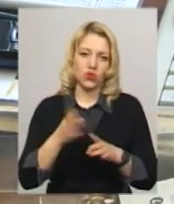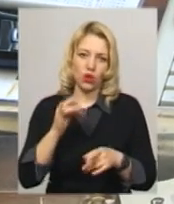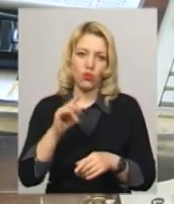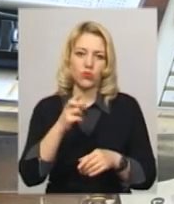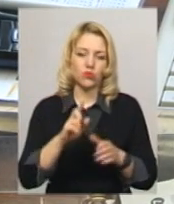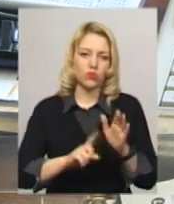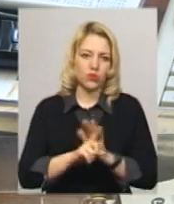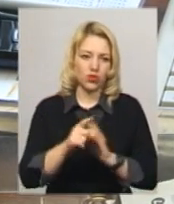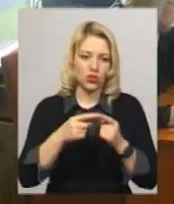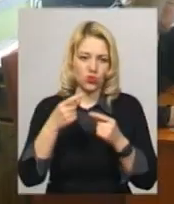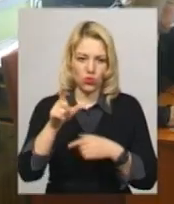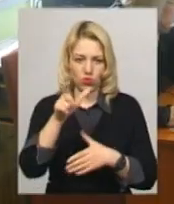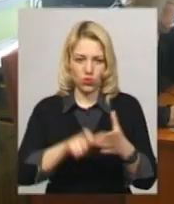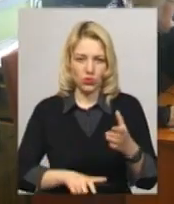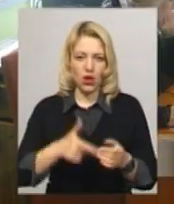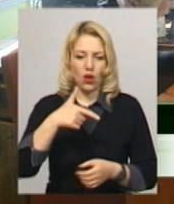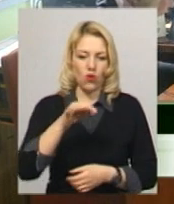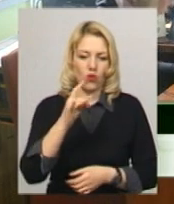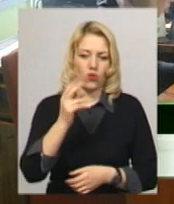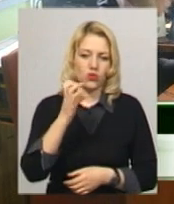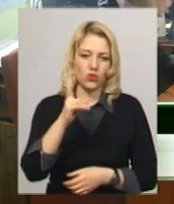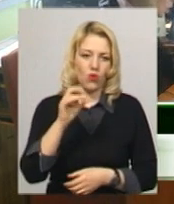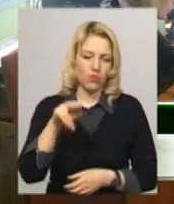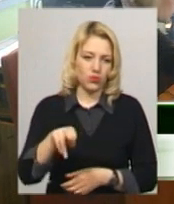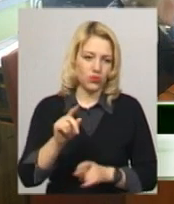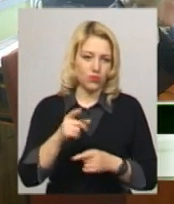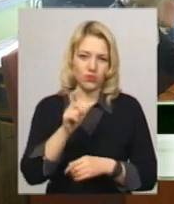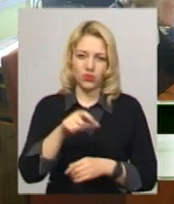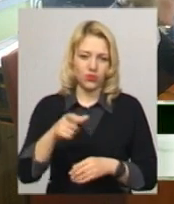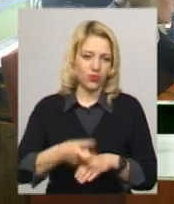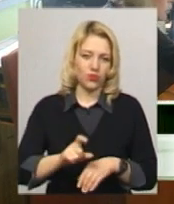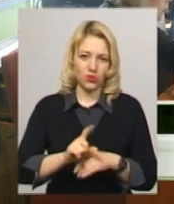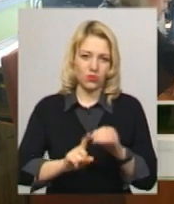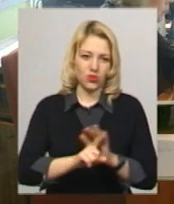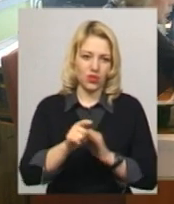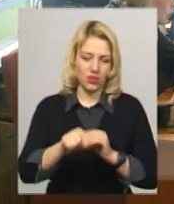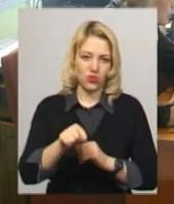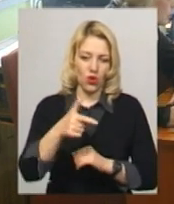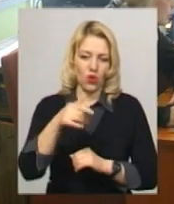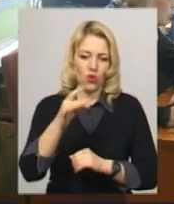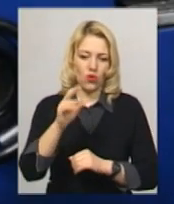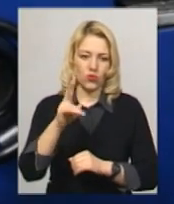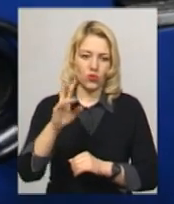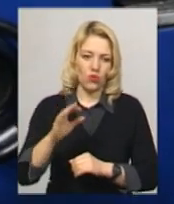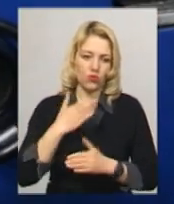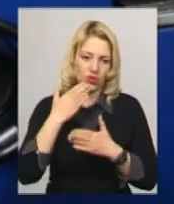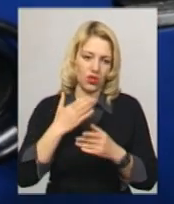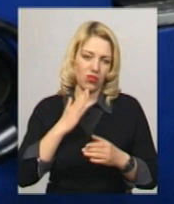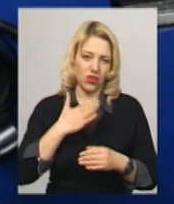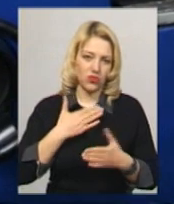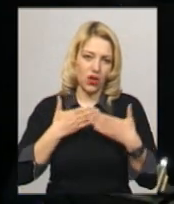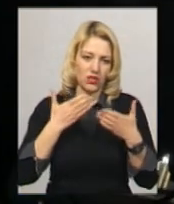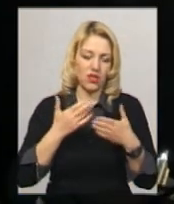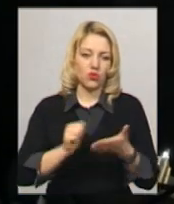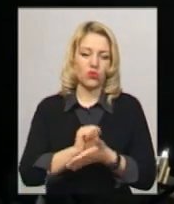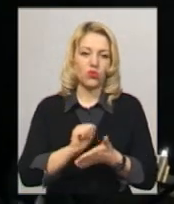починають із іншої рубрики. Гороскоп, чомусь люди дуже часто починають саме з нього читати нашу газету. Друкувати те, що